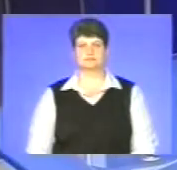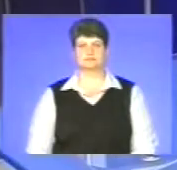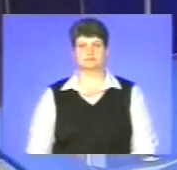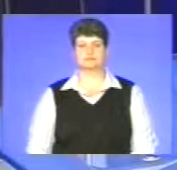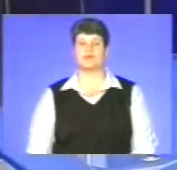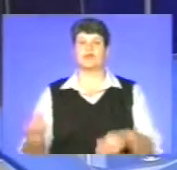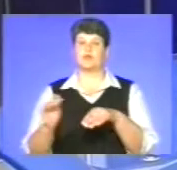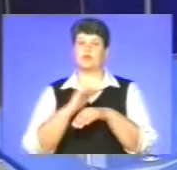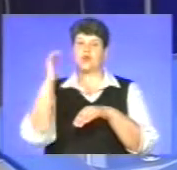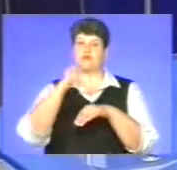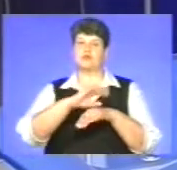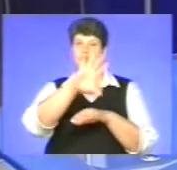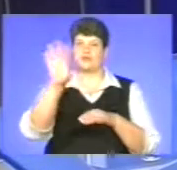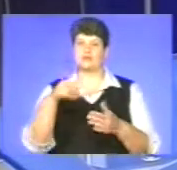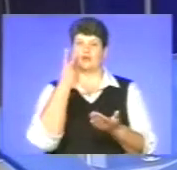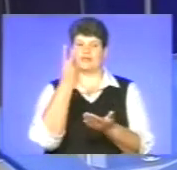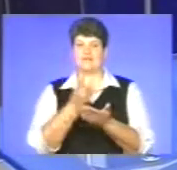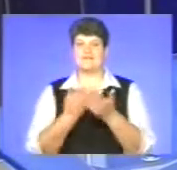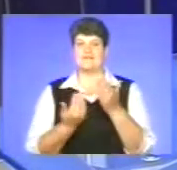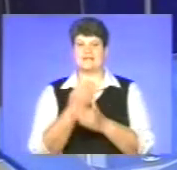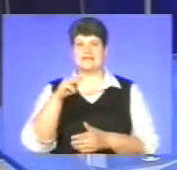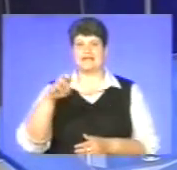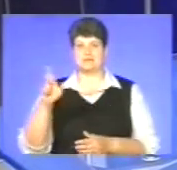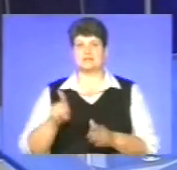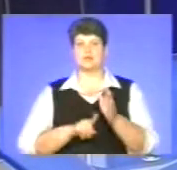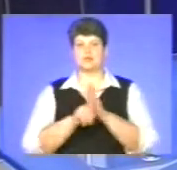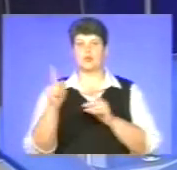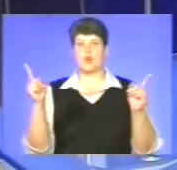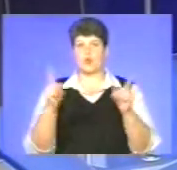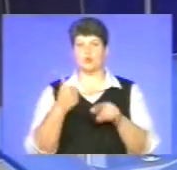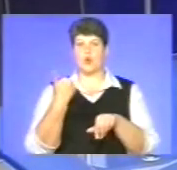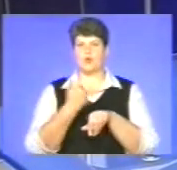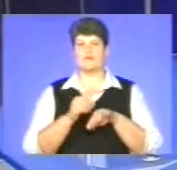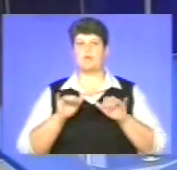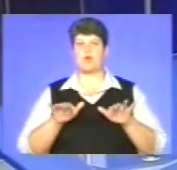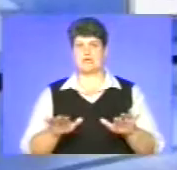Доброго вечора усім, хто дивиться Вісті ТТБ. Спочатку коротко про головні події.